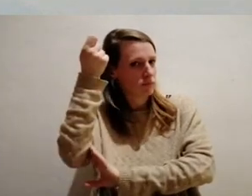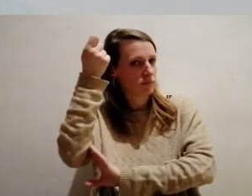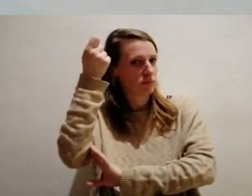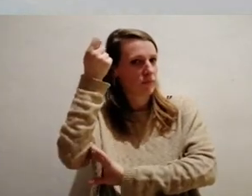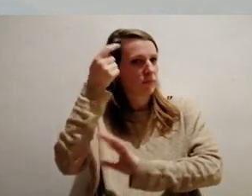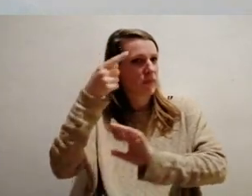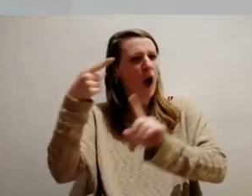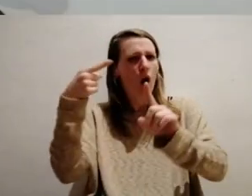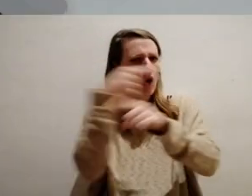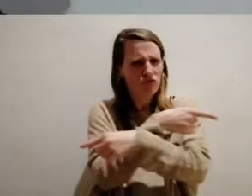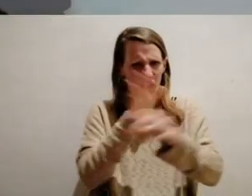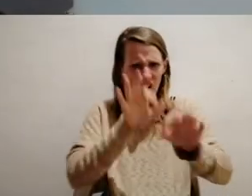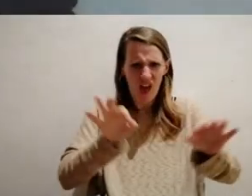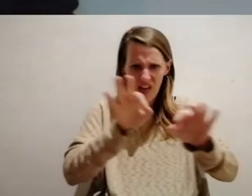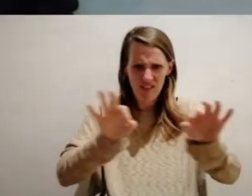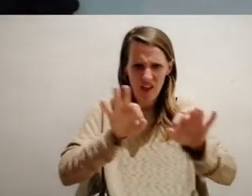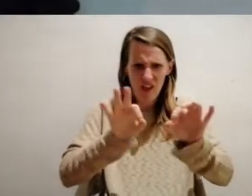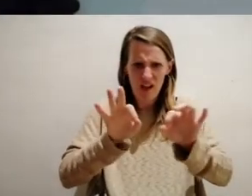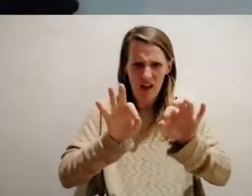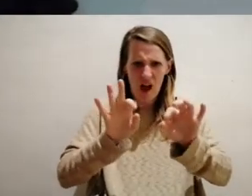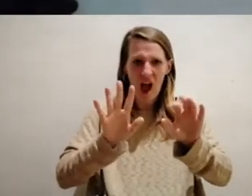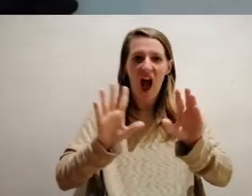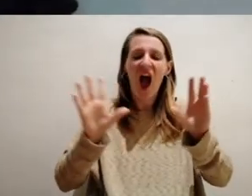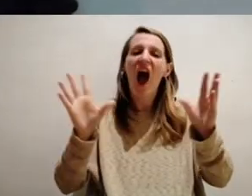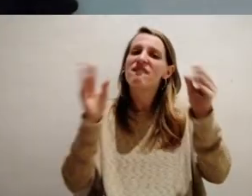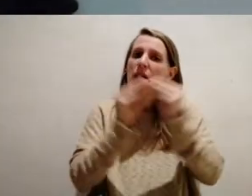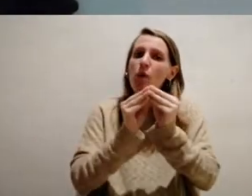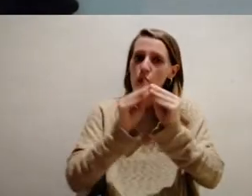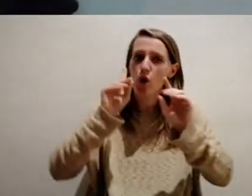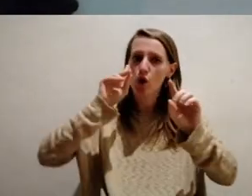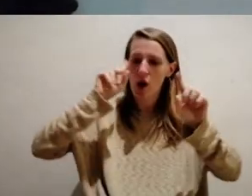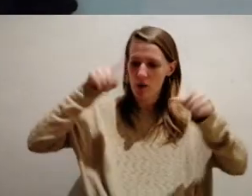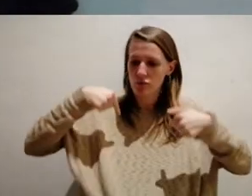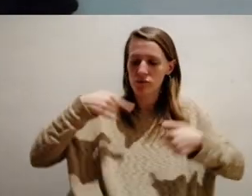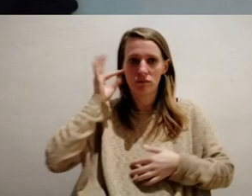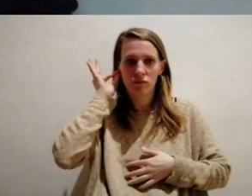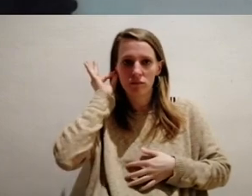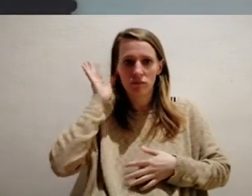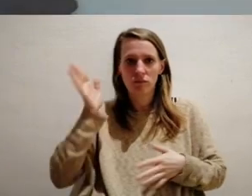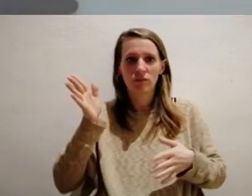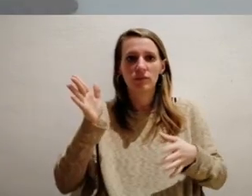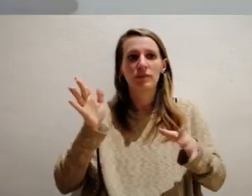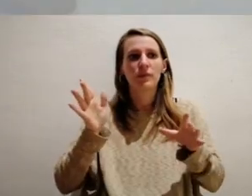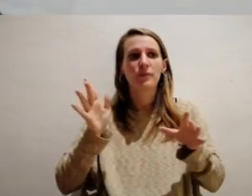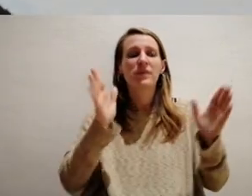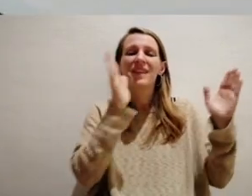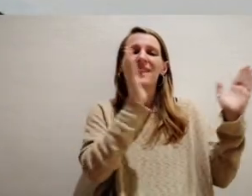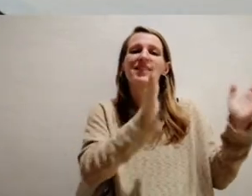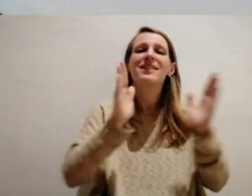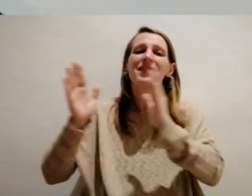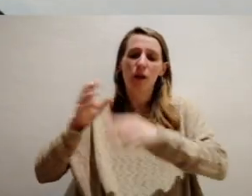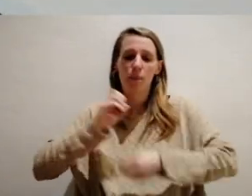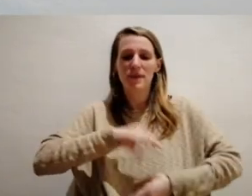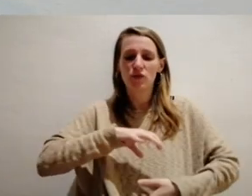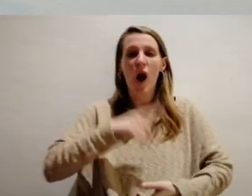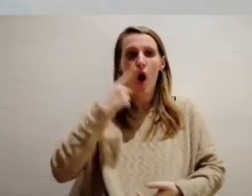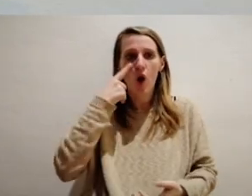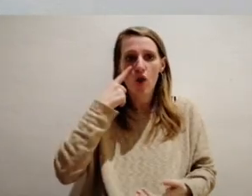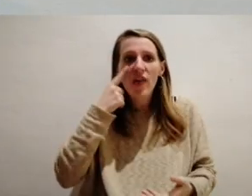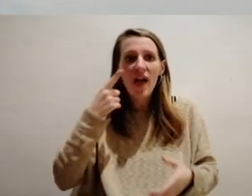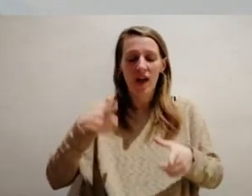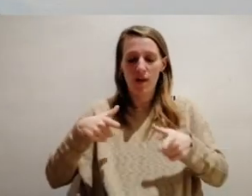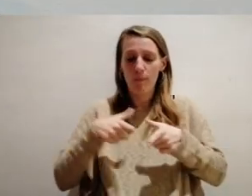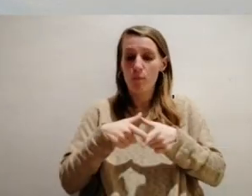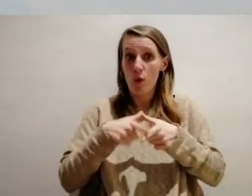Llavors, no és en contra de ningú, és a favor d'una mateixa. Coneixer el cicle menstrual, tocar-te la vulva, conèixer la